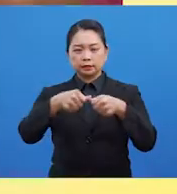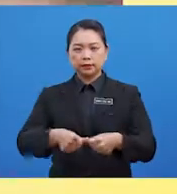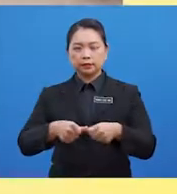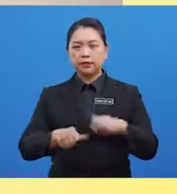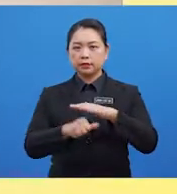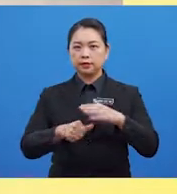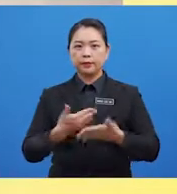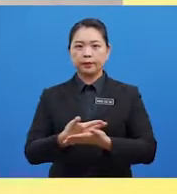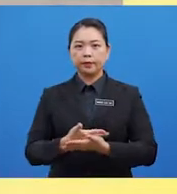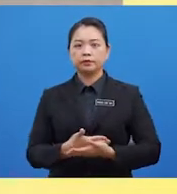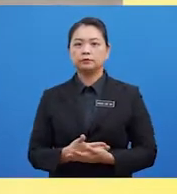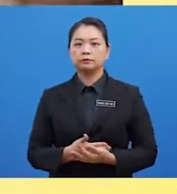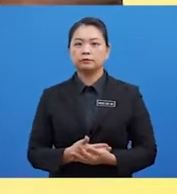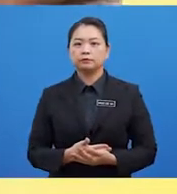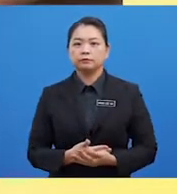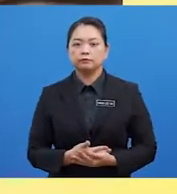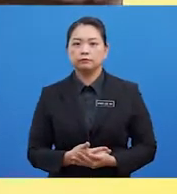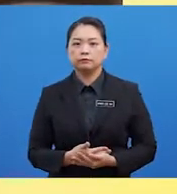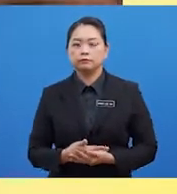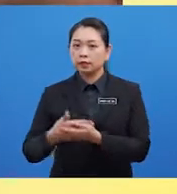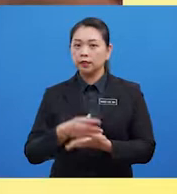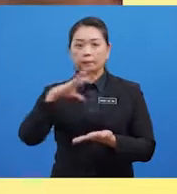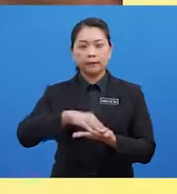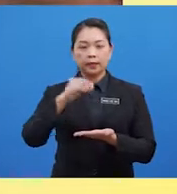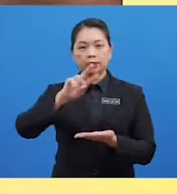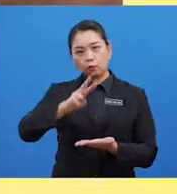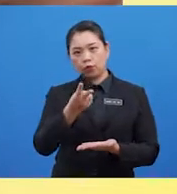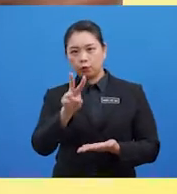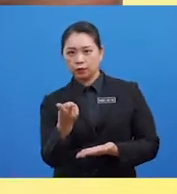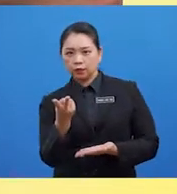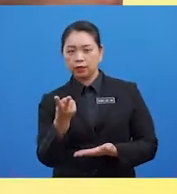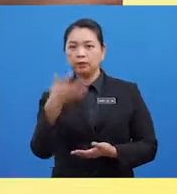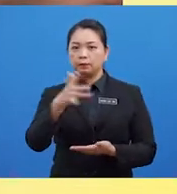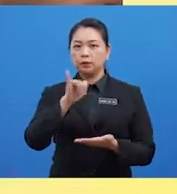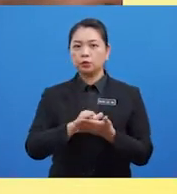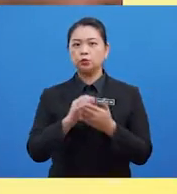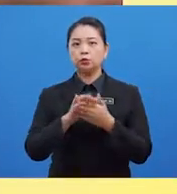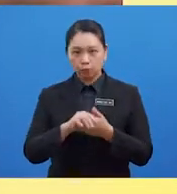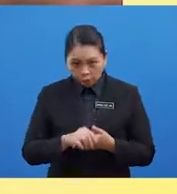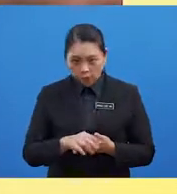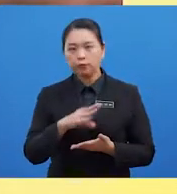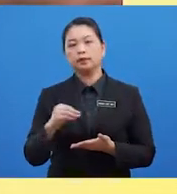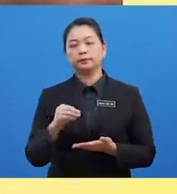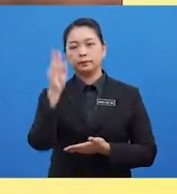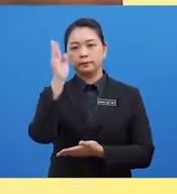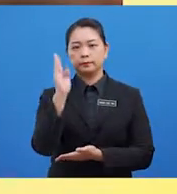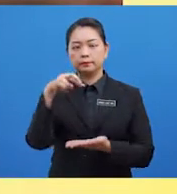Pergerakan Bayi Jangka Kawalan Postur Bayi Belajar Untuk Berguling Kemudian Tunduk Dan Berdiri